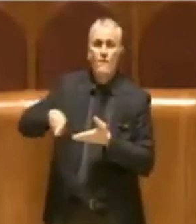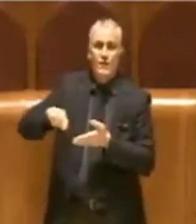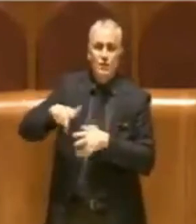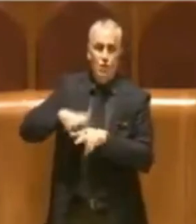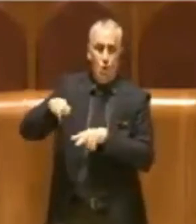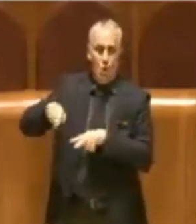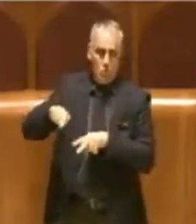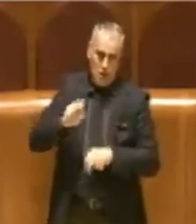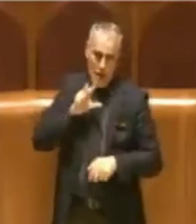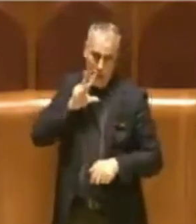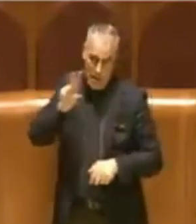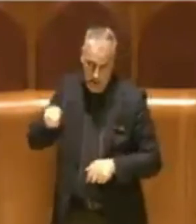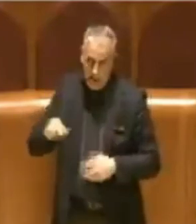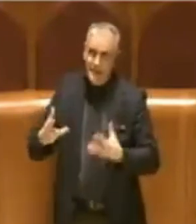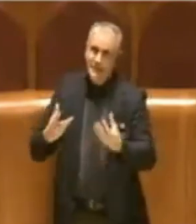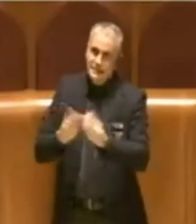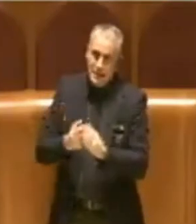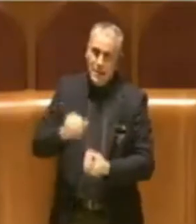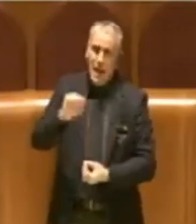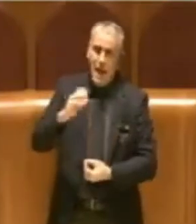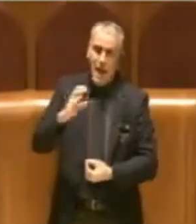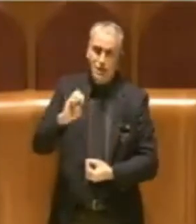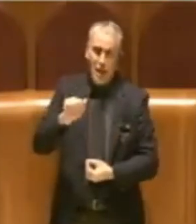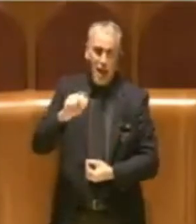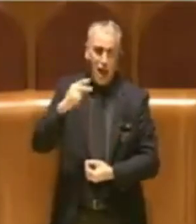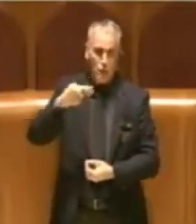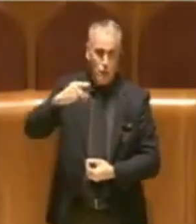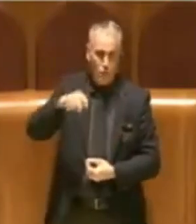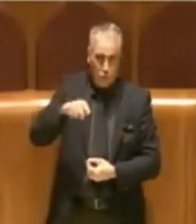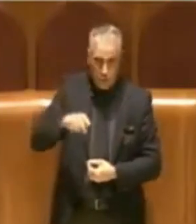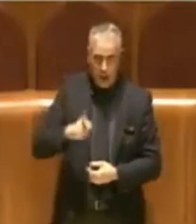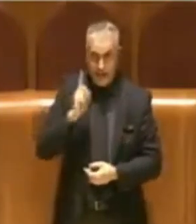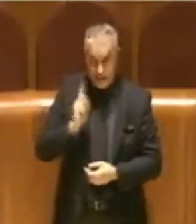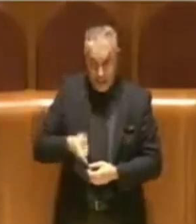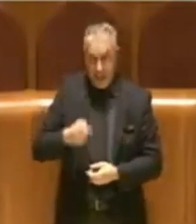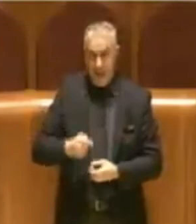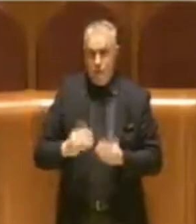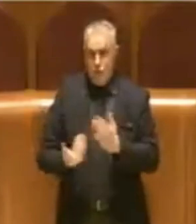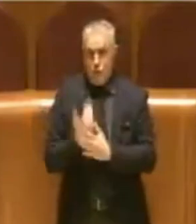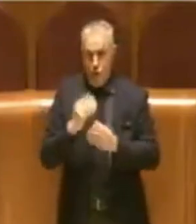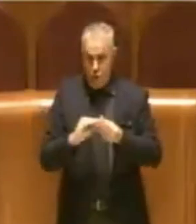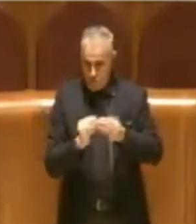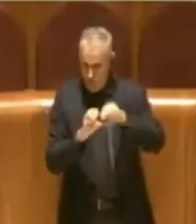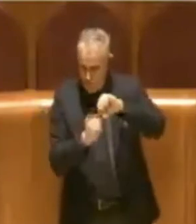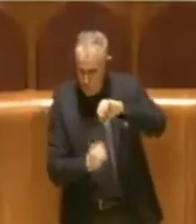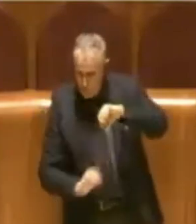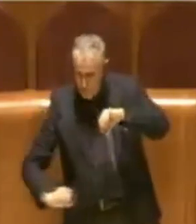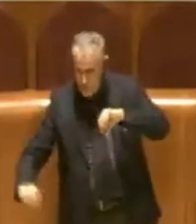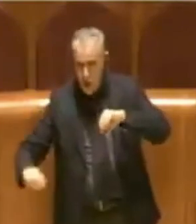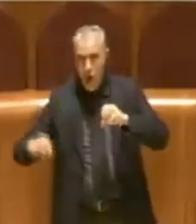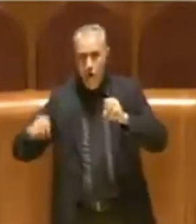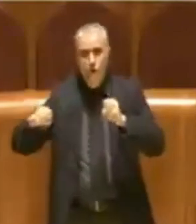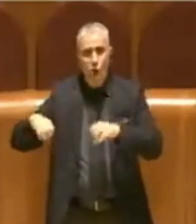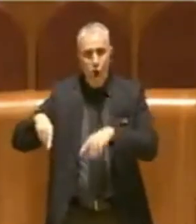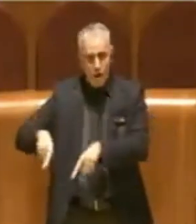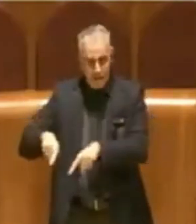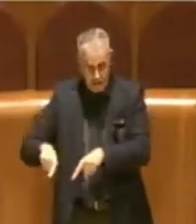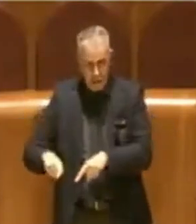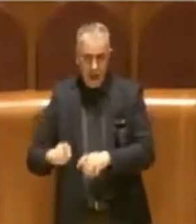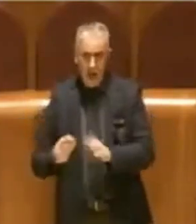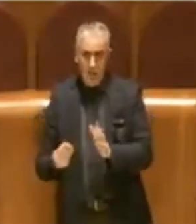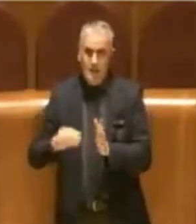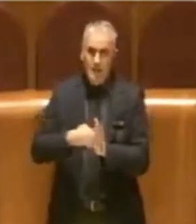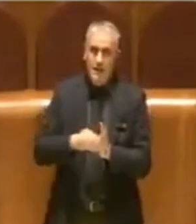insieme ad Aceato 2 per la realizzazione di questa rete fognaria e di inserirla nel piano investimenti